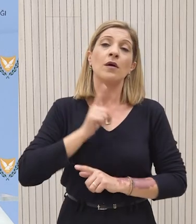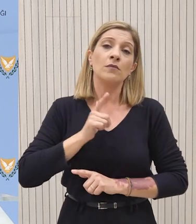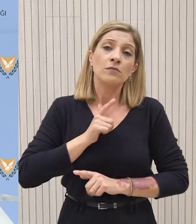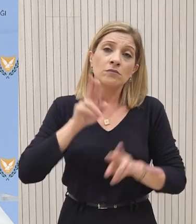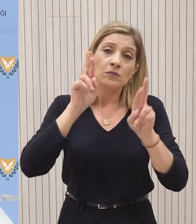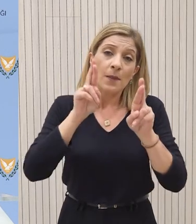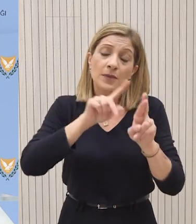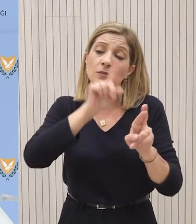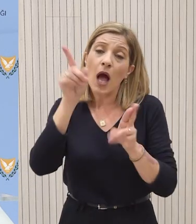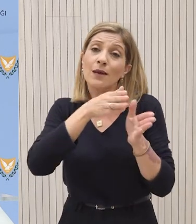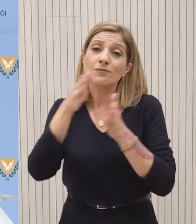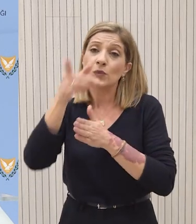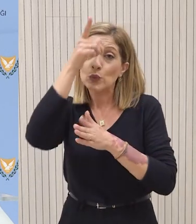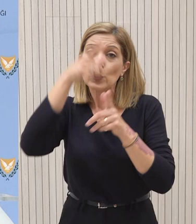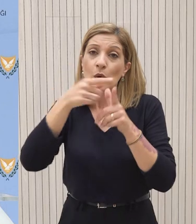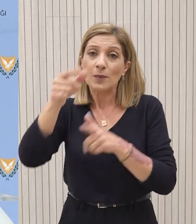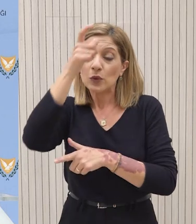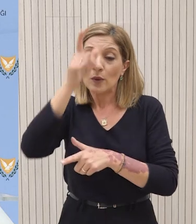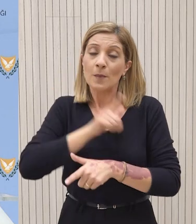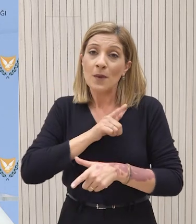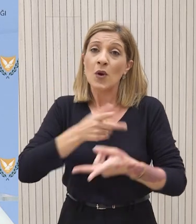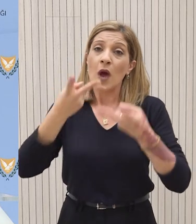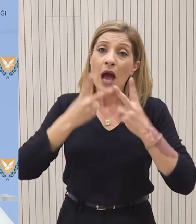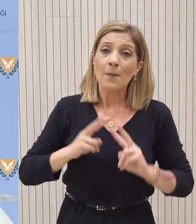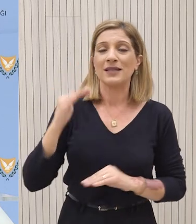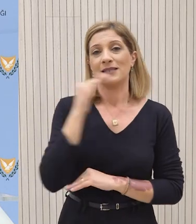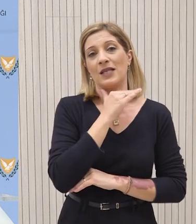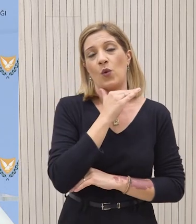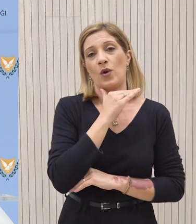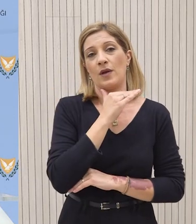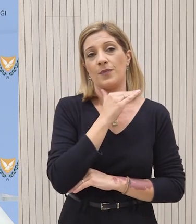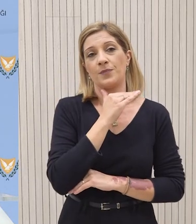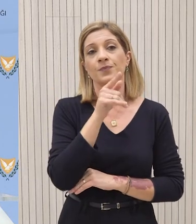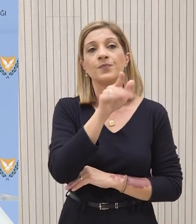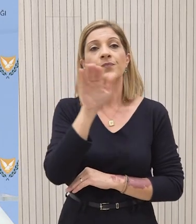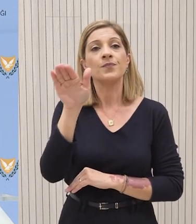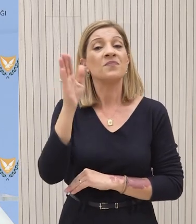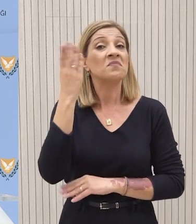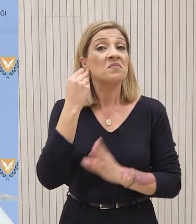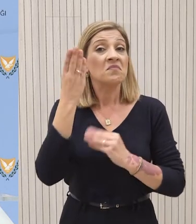δυνατών και από την άλλη πλευρά και τον διορισμό των συντομότερων δυνατών του απεσταλμένου από πλευράς του Γενικού Γραμματεία. Δεν έχω